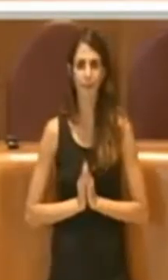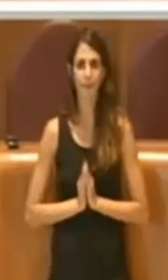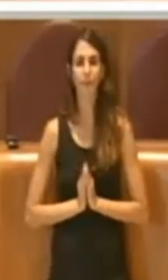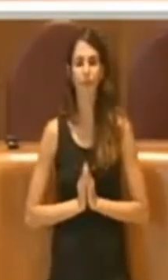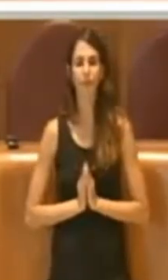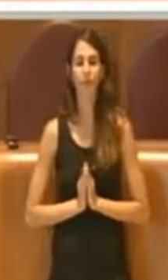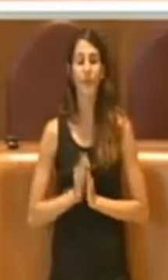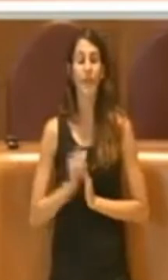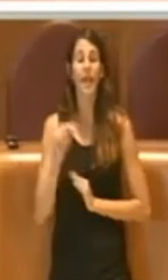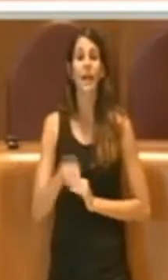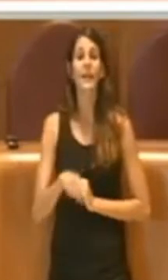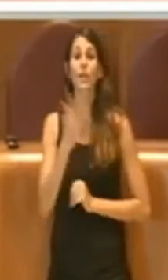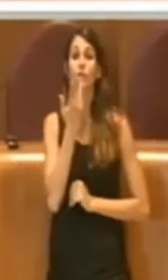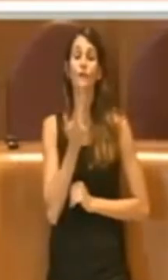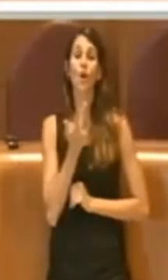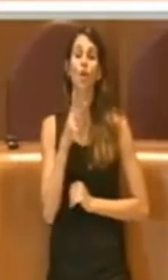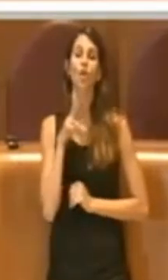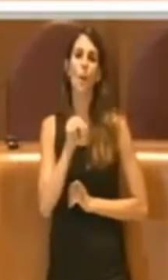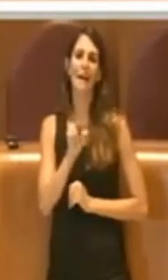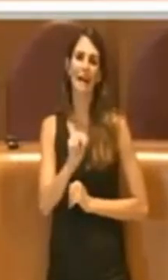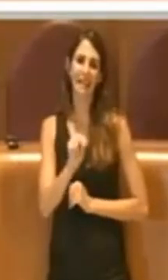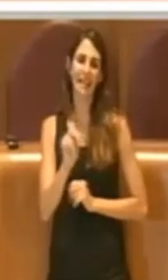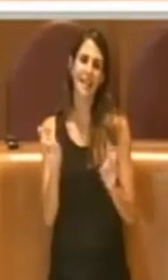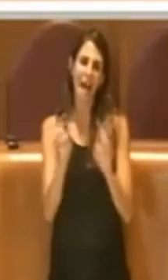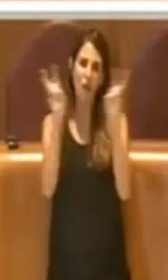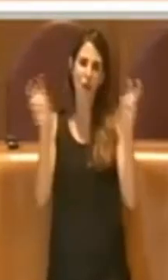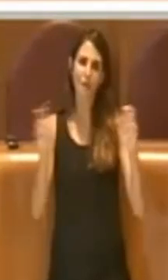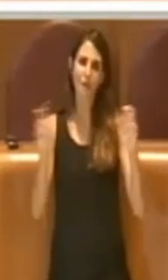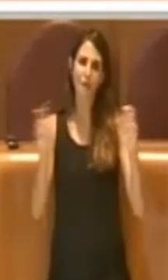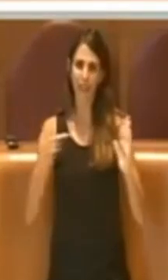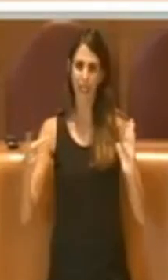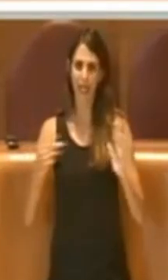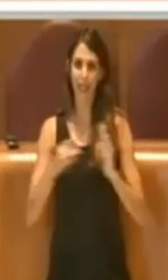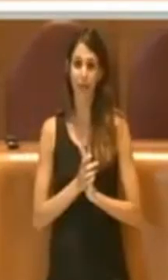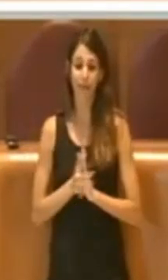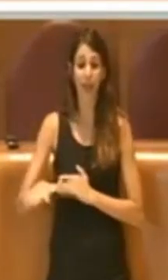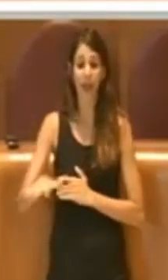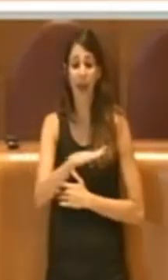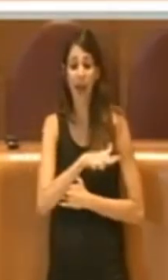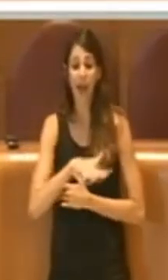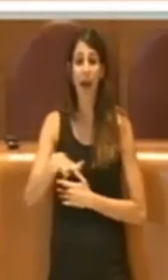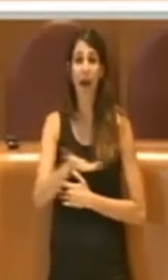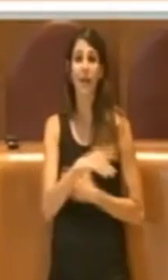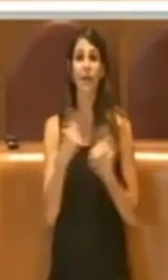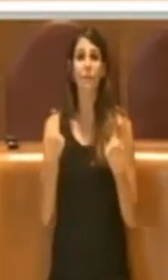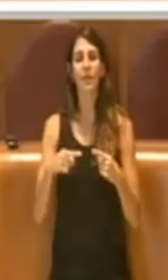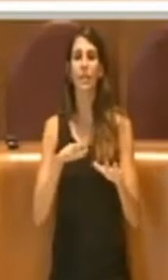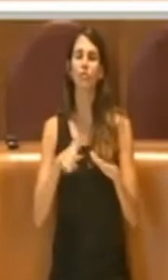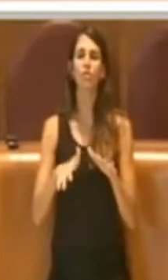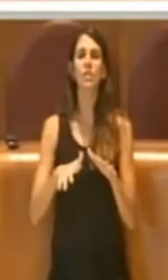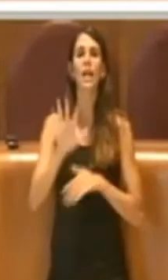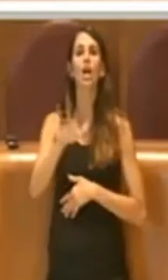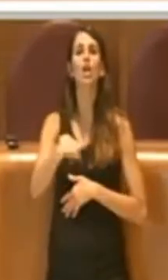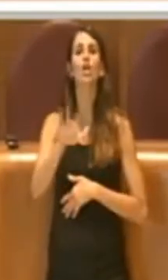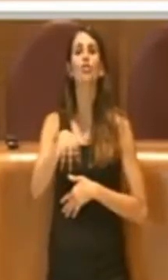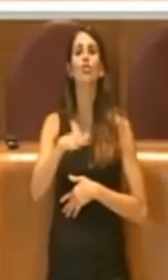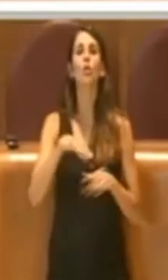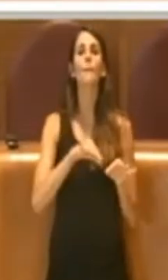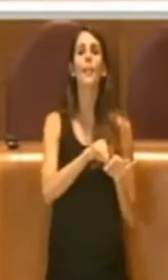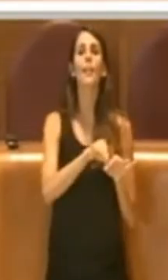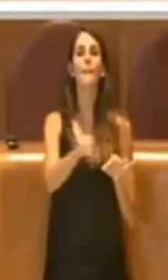parlare del tecnico, parliamo di un'area che costa di oltre 5.000 metri quadri, quindi di